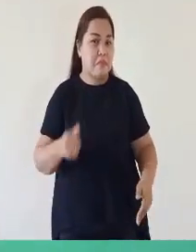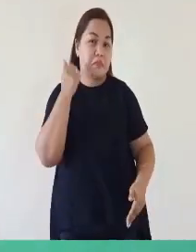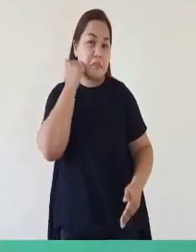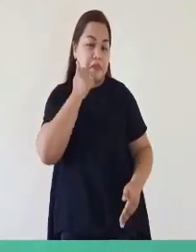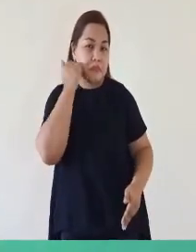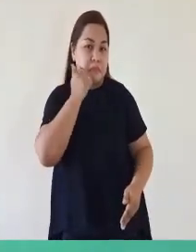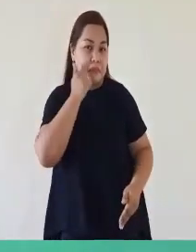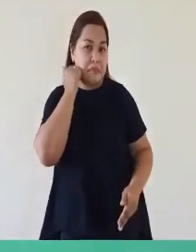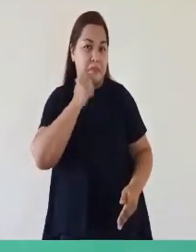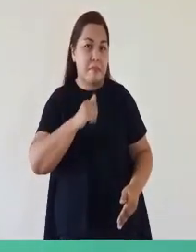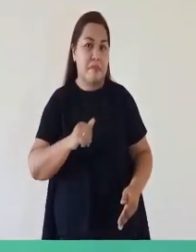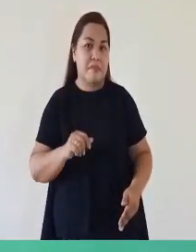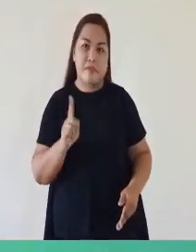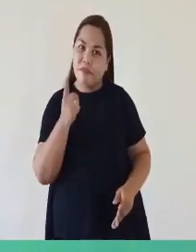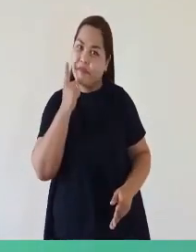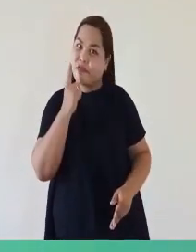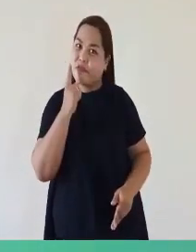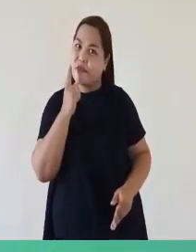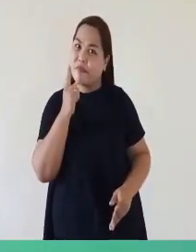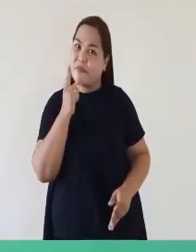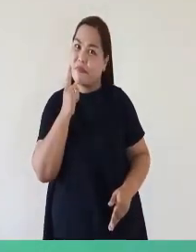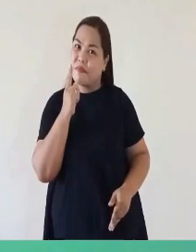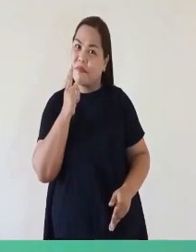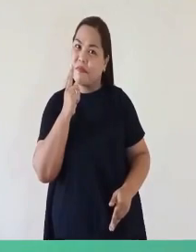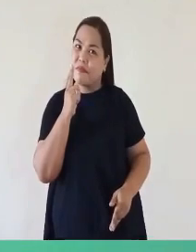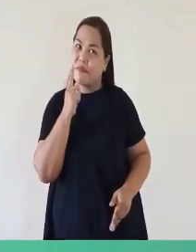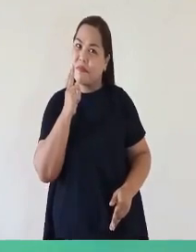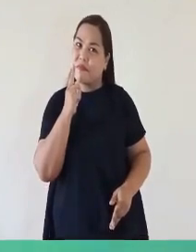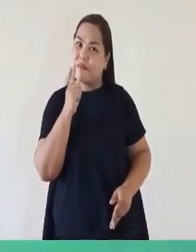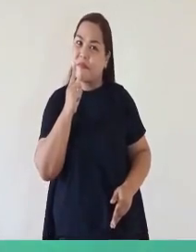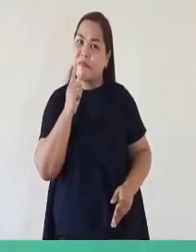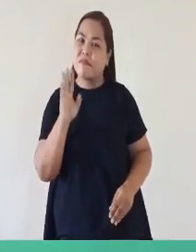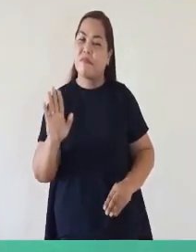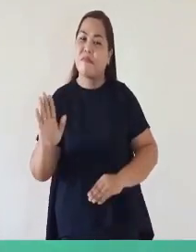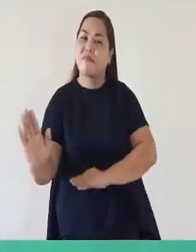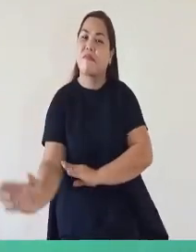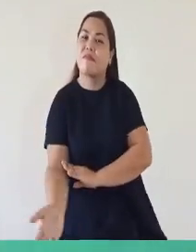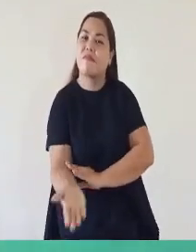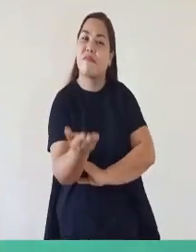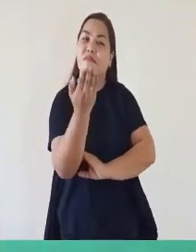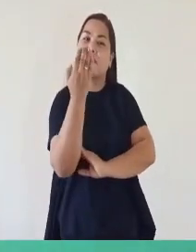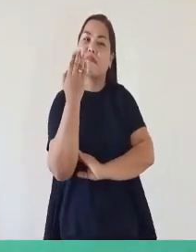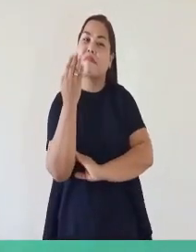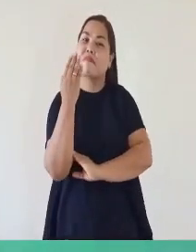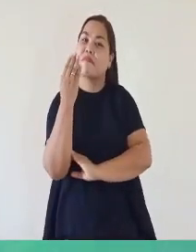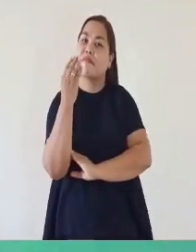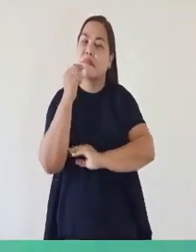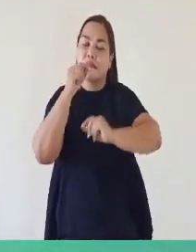Minsan Isang umaga